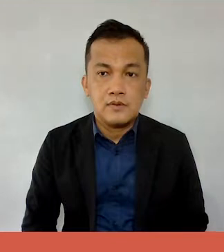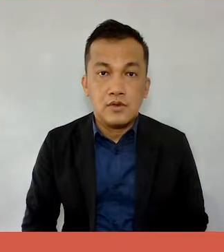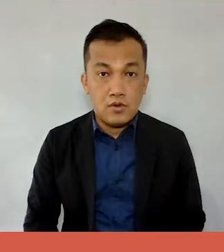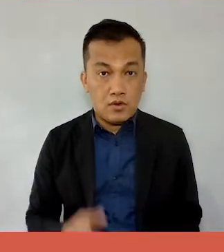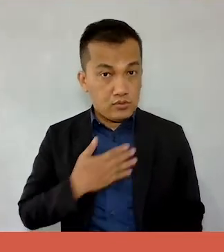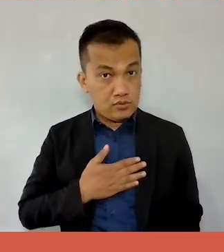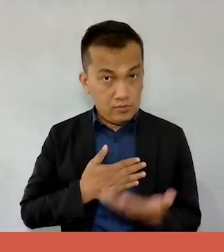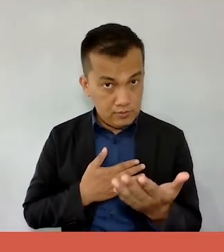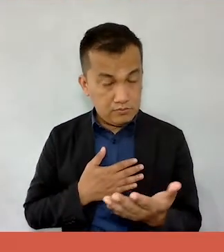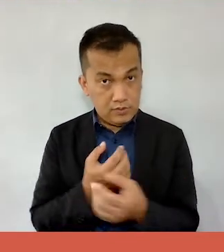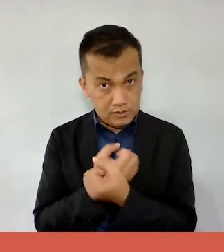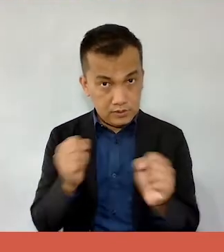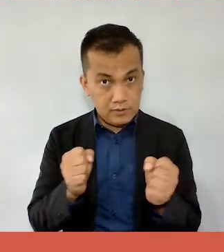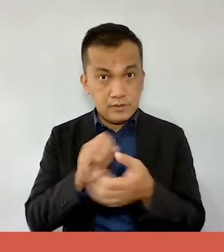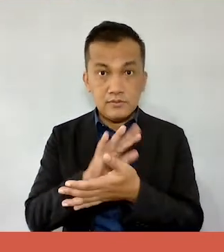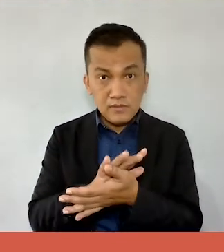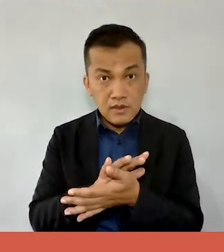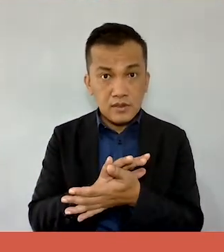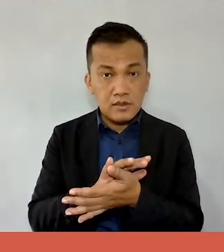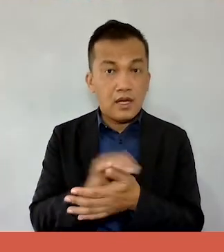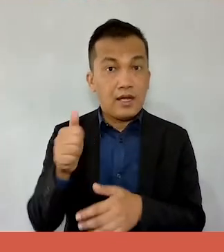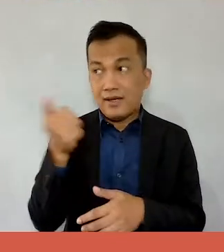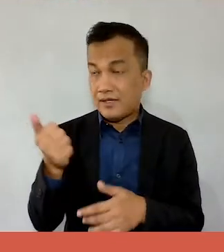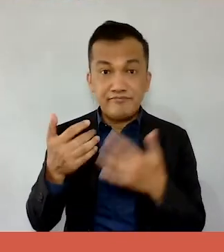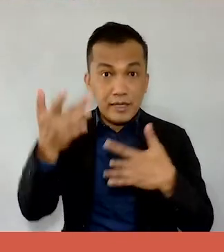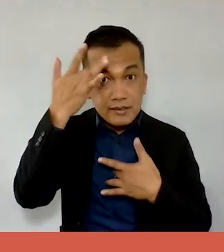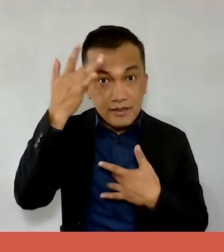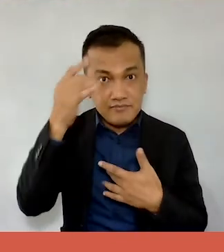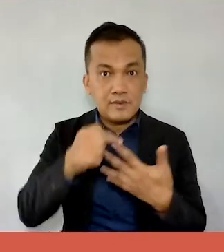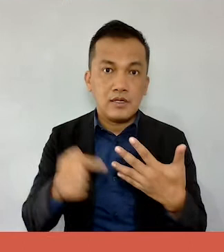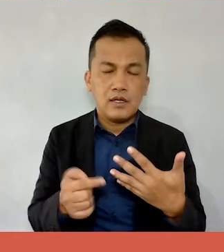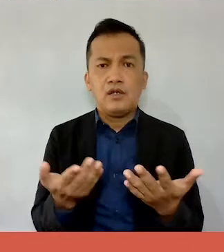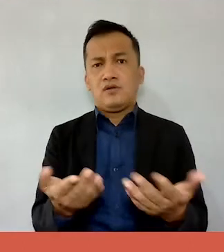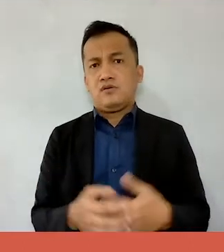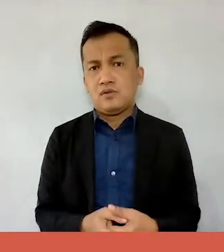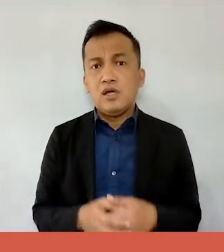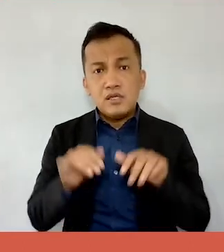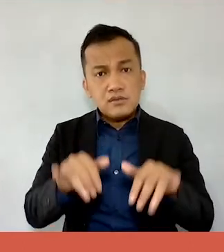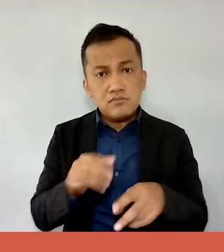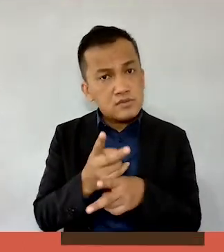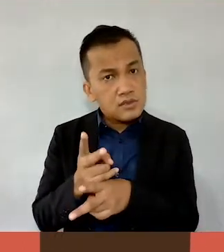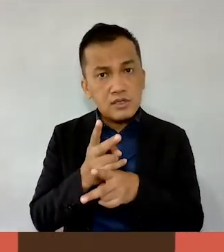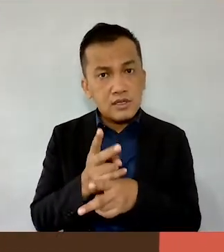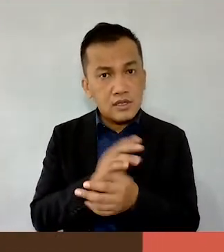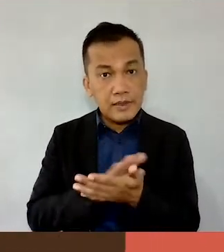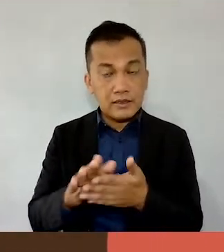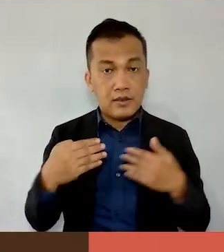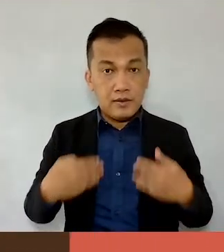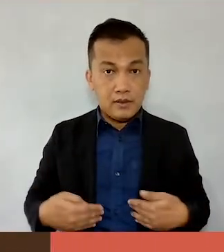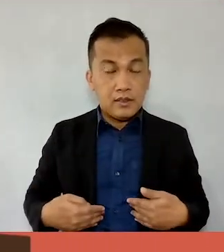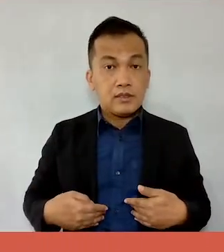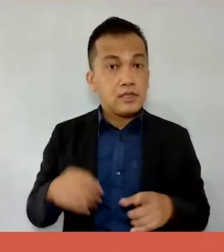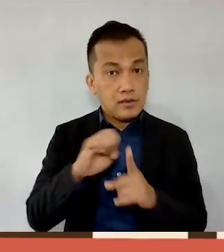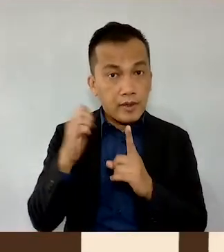Gusto mo bang maging ligtas mula sa COVID-19 at iba pang mga sakit? Kung ganoon, ay panatilihing malinis ang iyong katawan